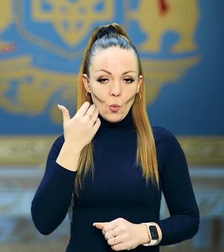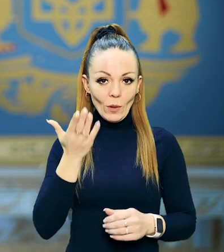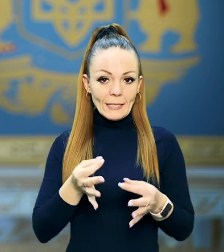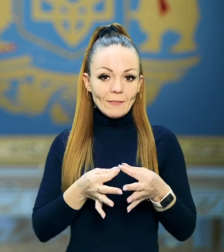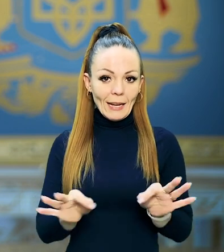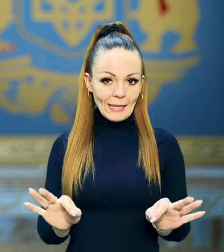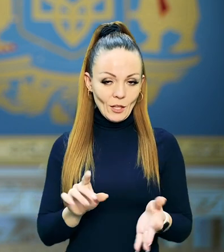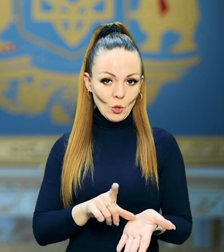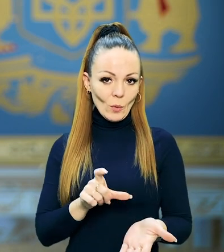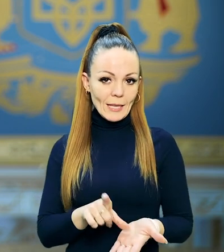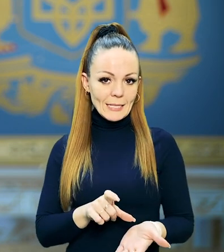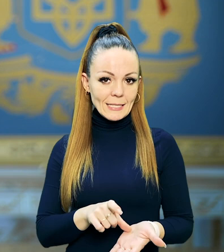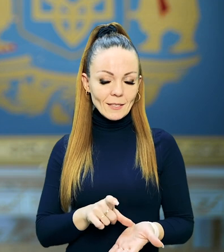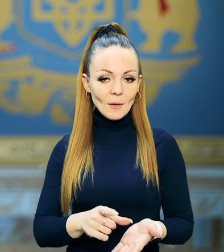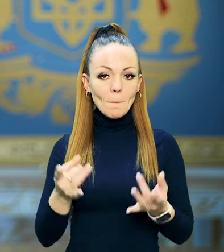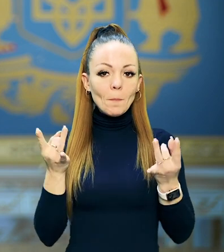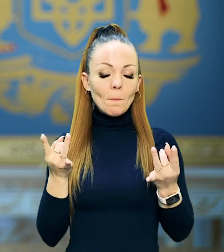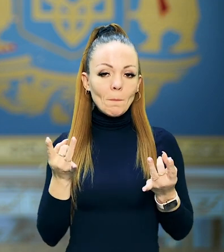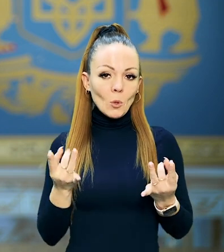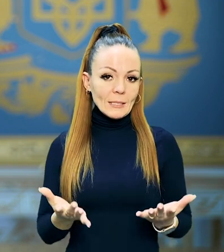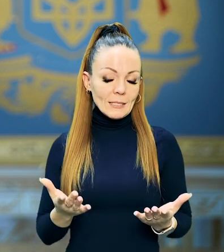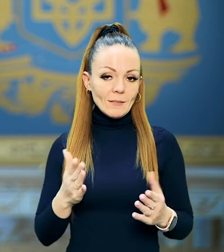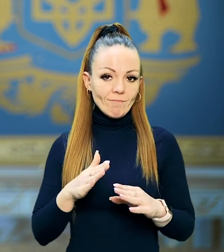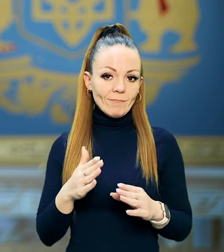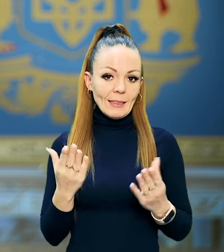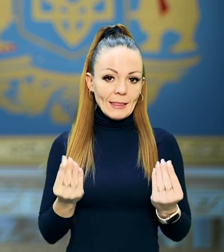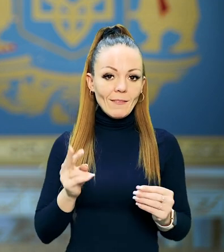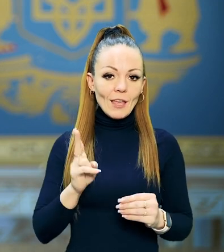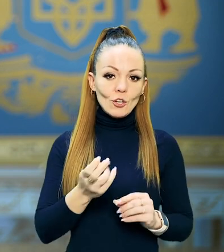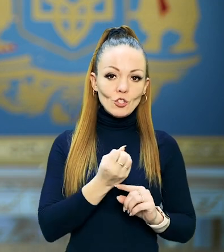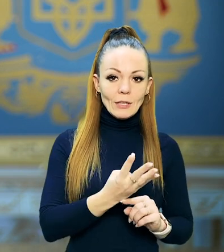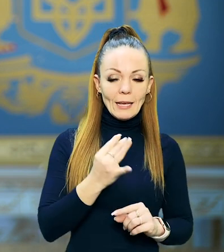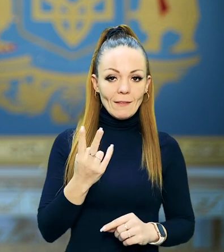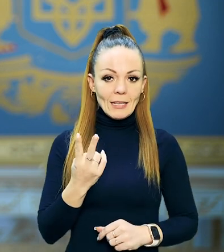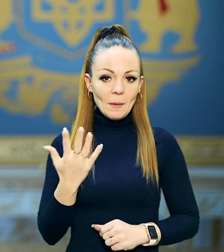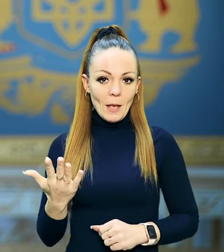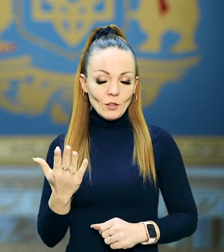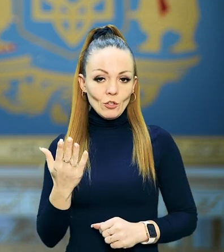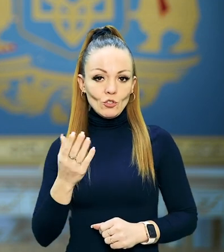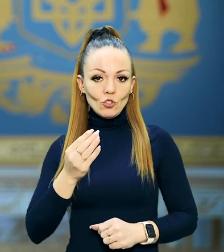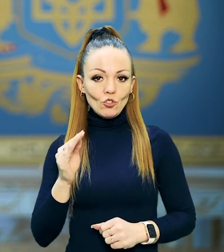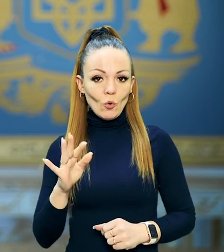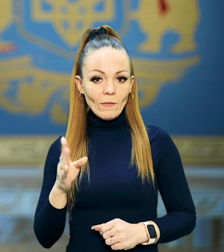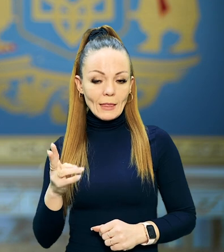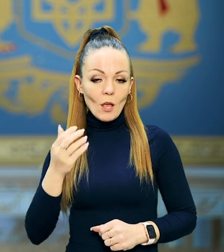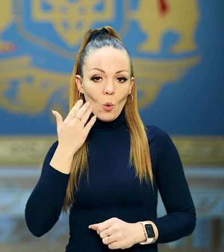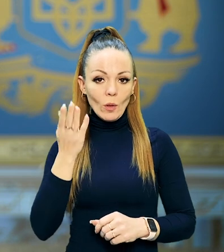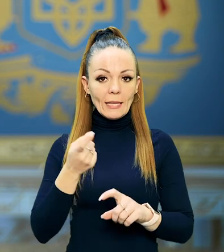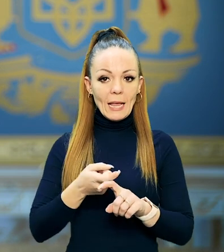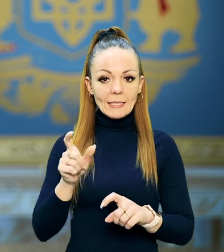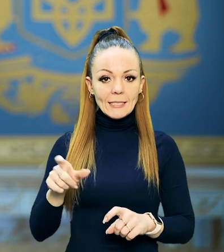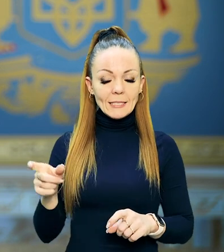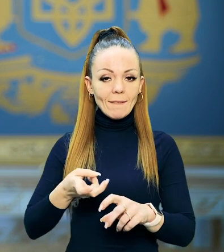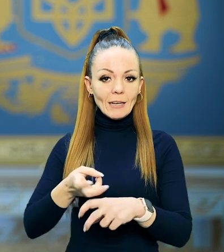звільнили Донецьк. Простиглих днів, як 14-й, 25-й жовтня, коли нацистів